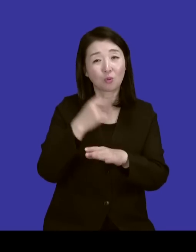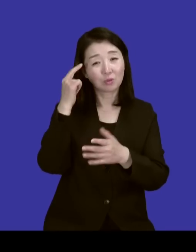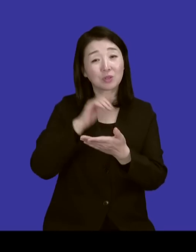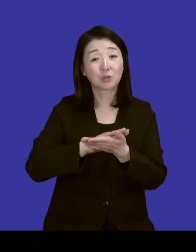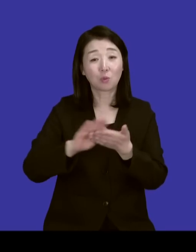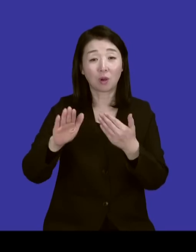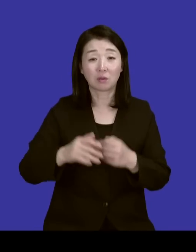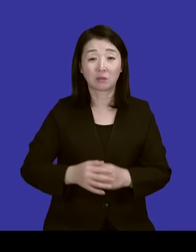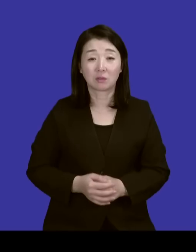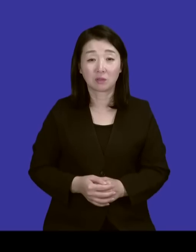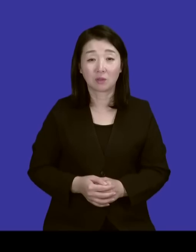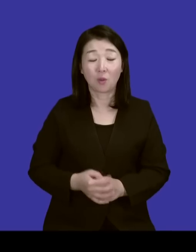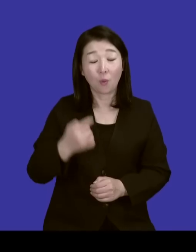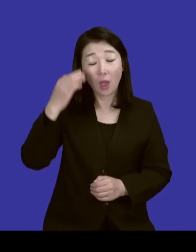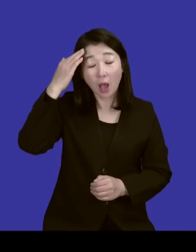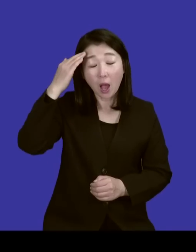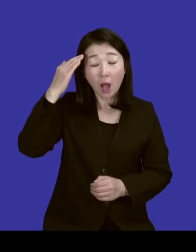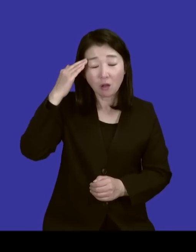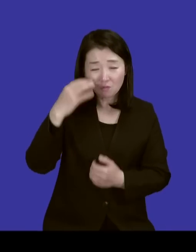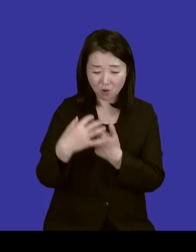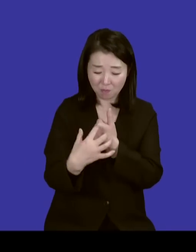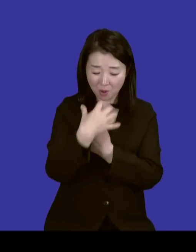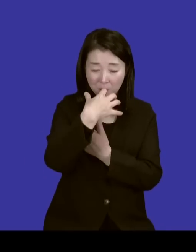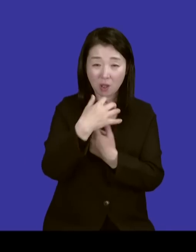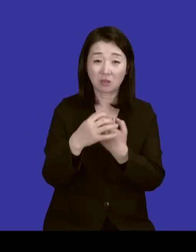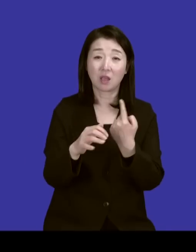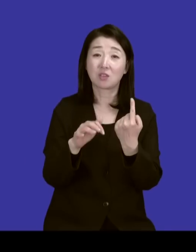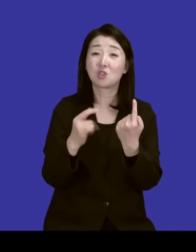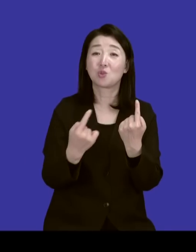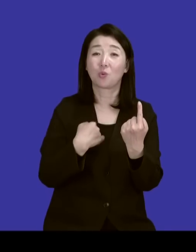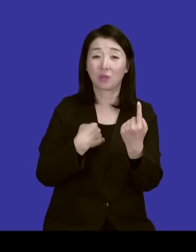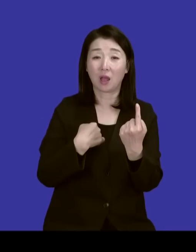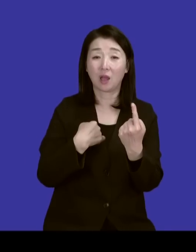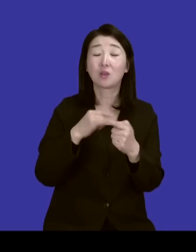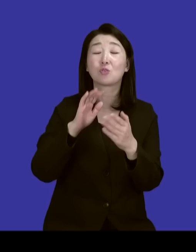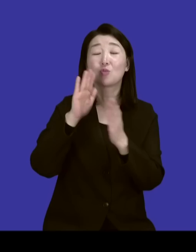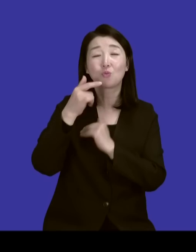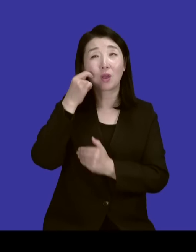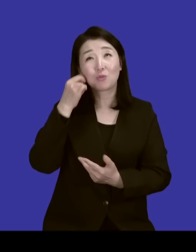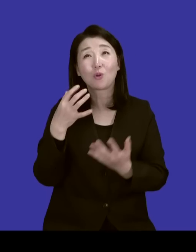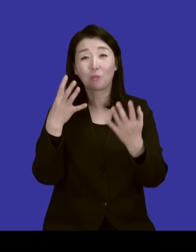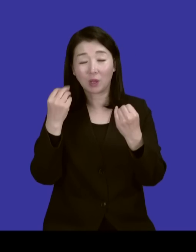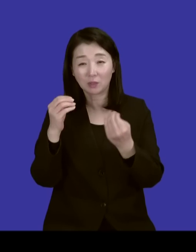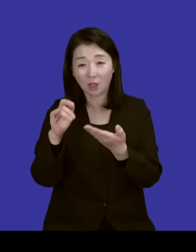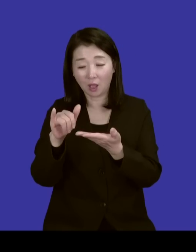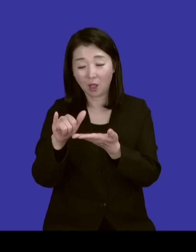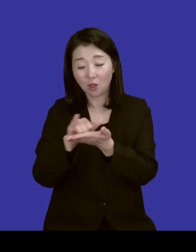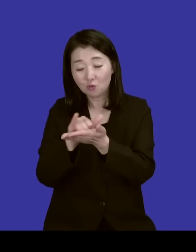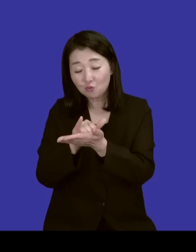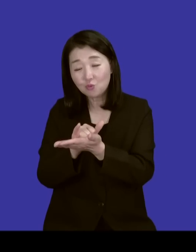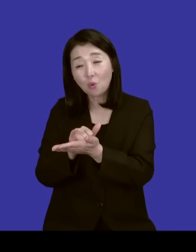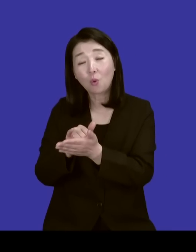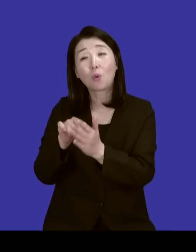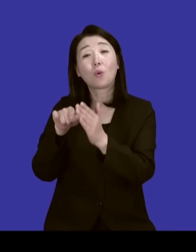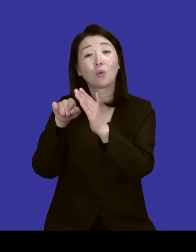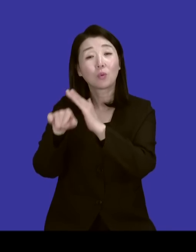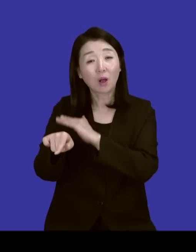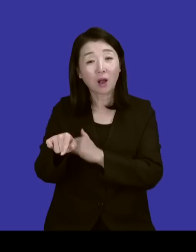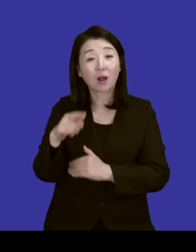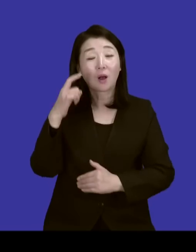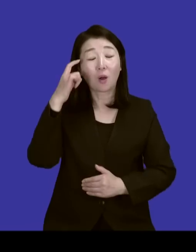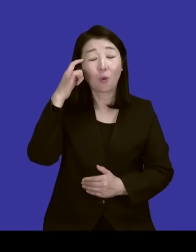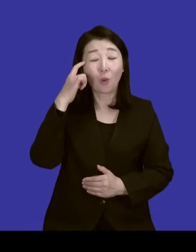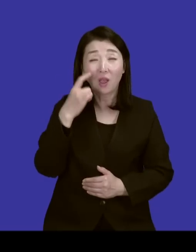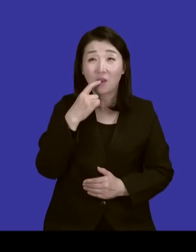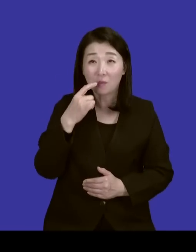그래서 제가 우리나라에 빡빡 1호입니다. 그리고 좀 이따 빡빡이 유행하더라고요. 그리고 제가 뉴욕에 갔었거든요. 뉴욕에 백인들이 빡빡 깎고